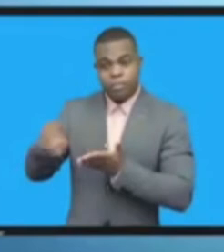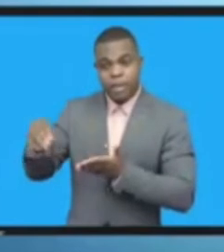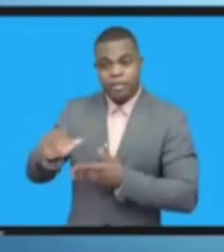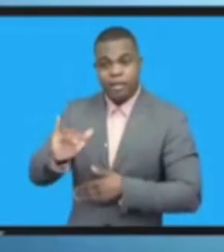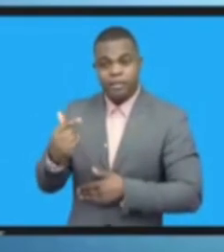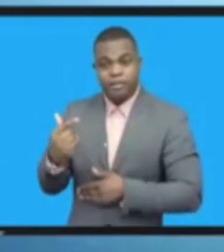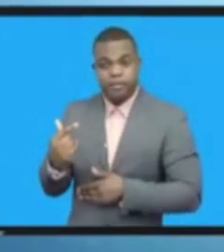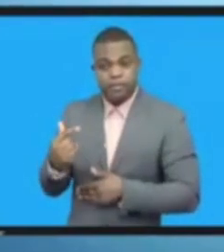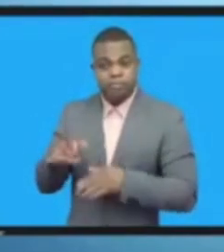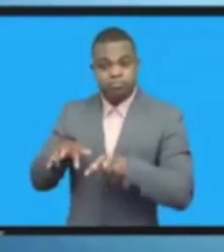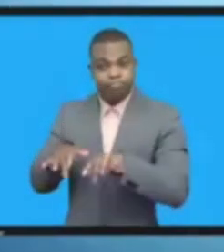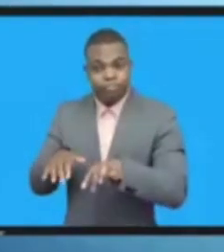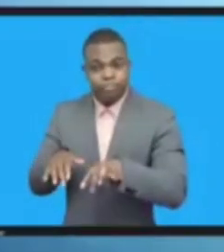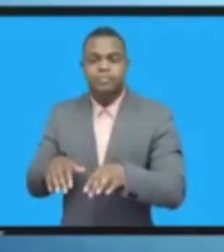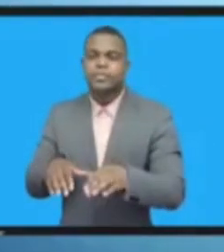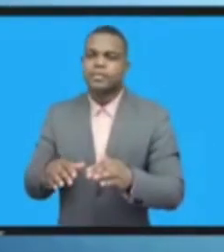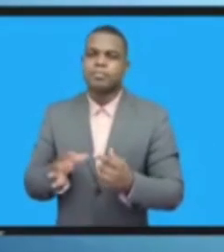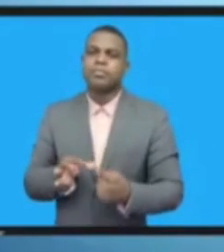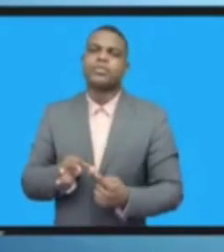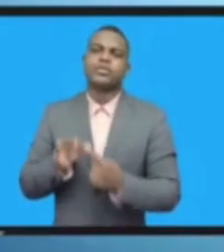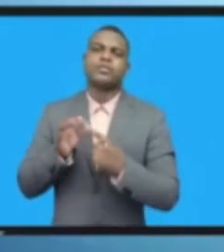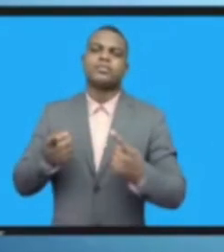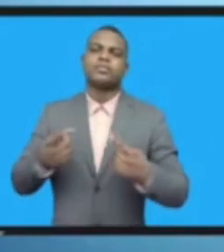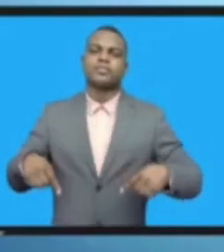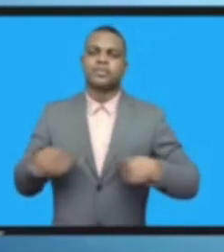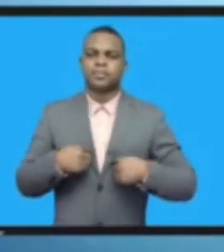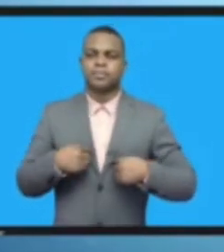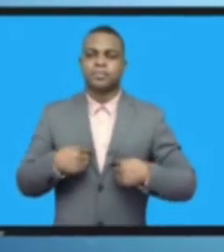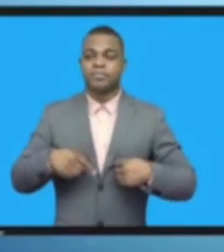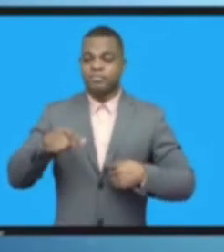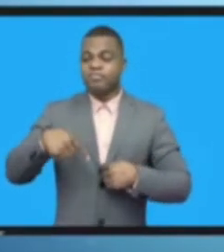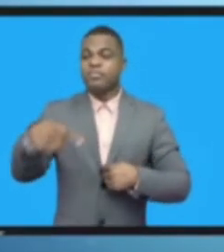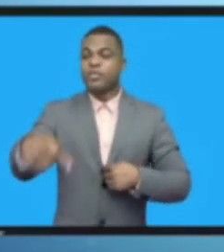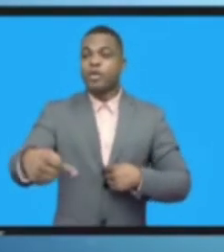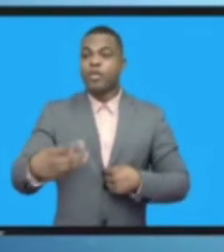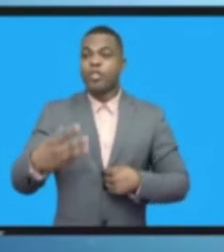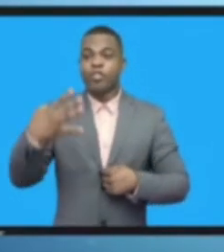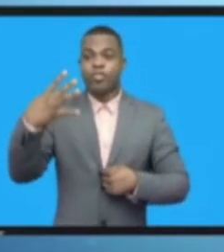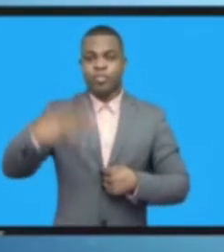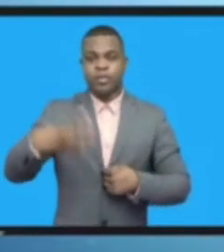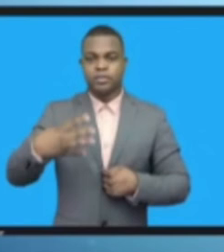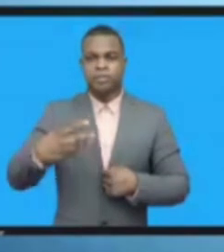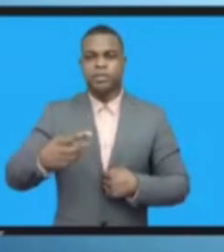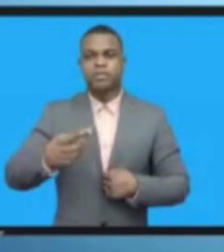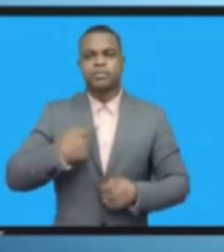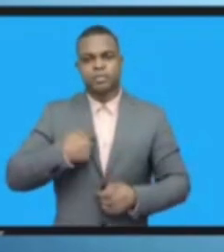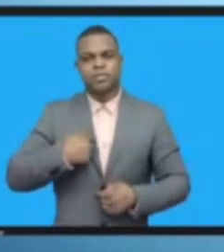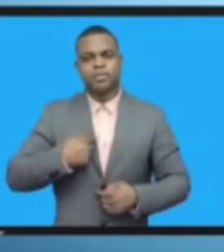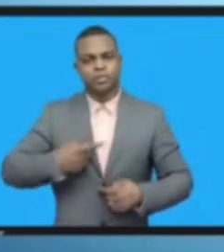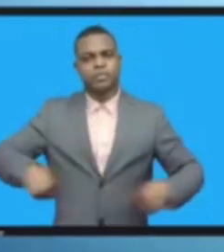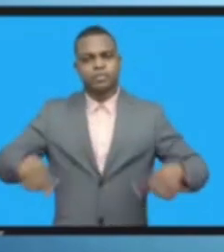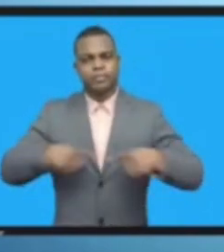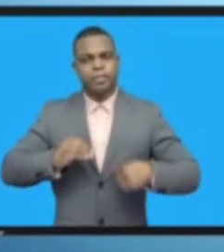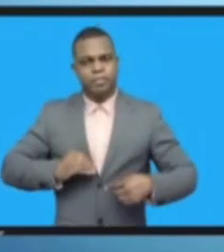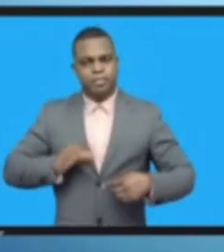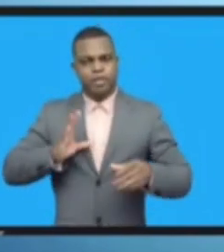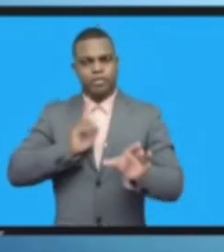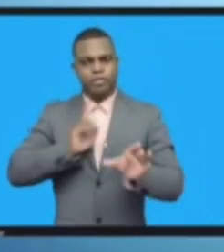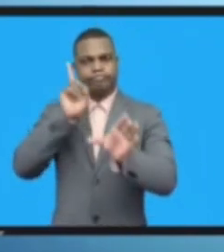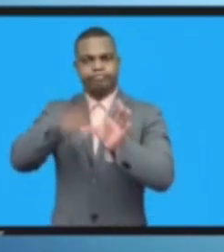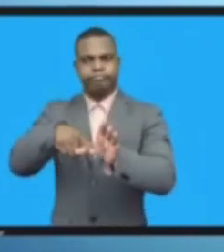وسنعمل على إطلاق التحالف الخاص بأفريقيا ويحدثني الأمل أنكم